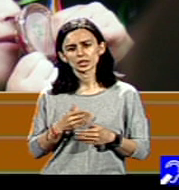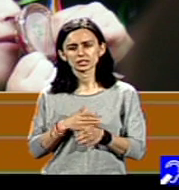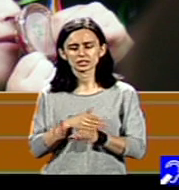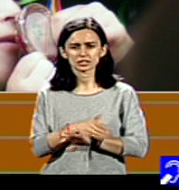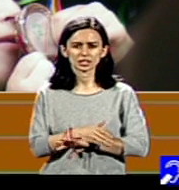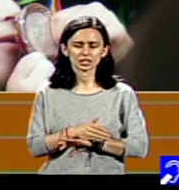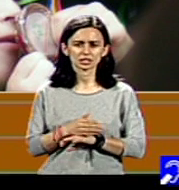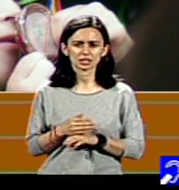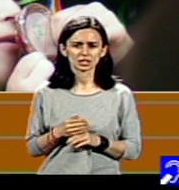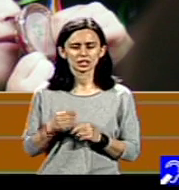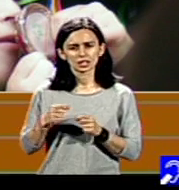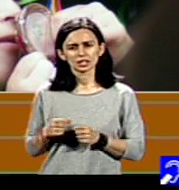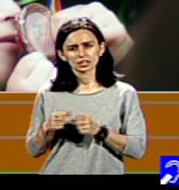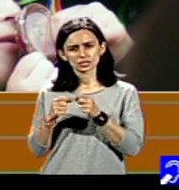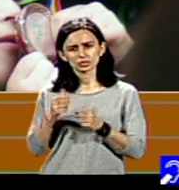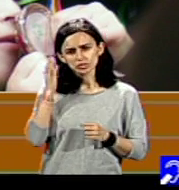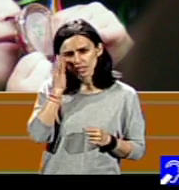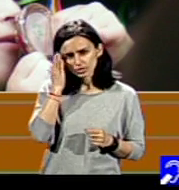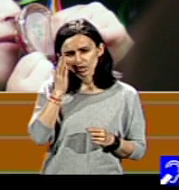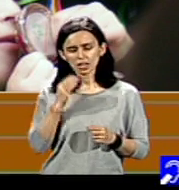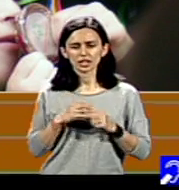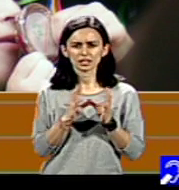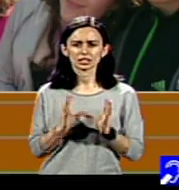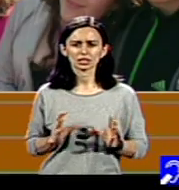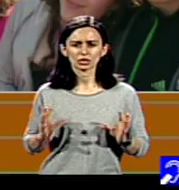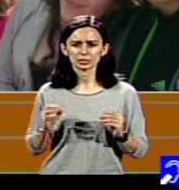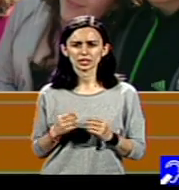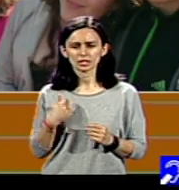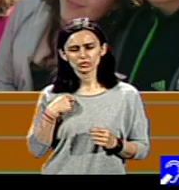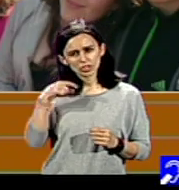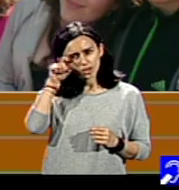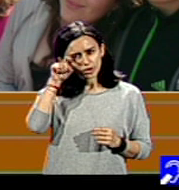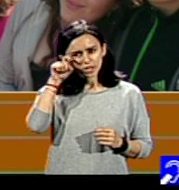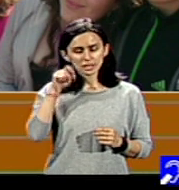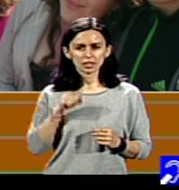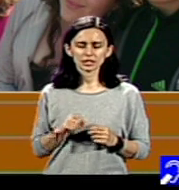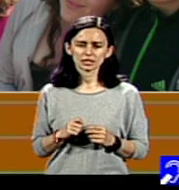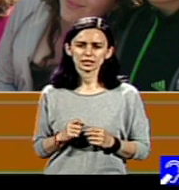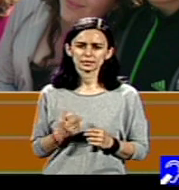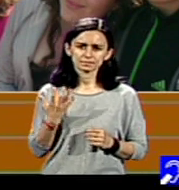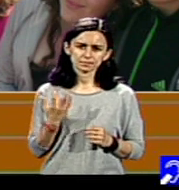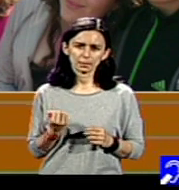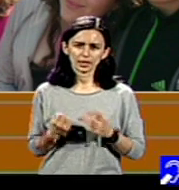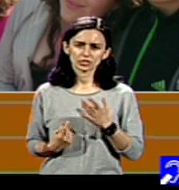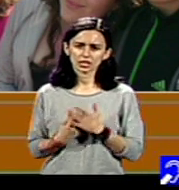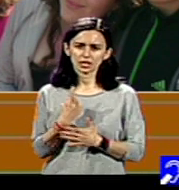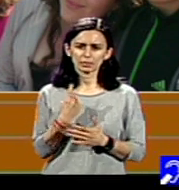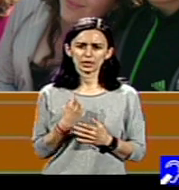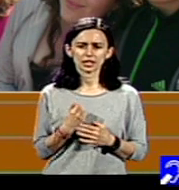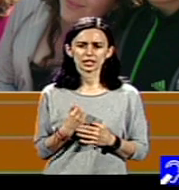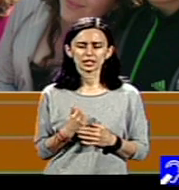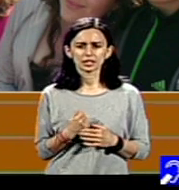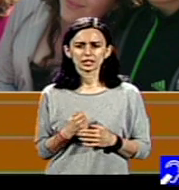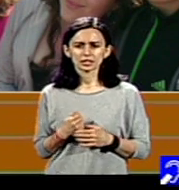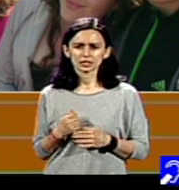instituțiile de învățământ din România și cred că ceea ce apare acolo, că au